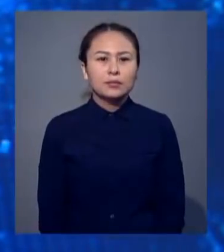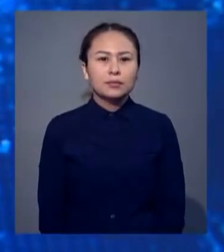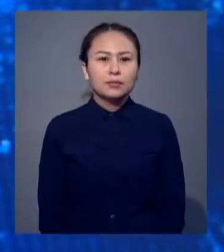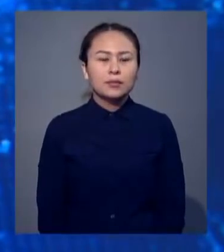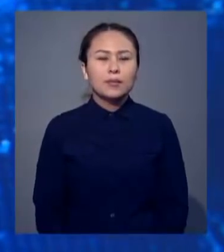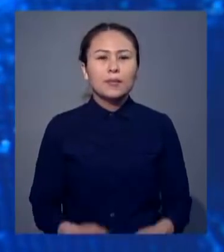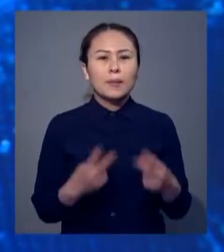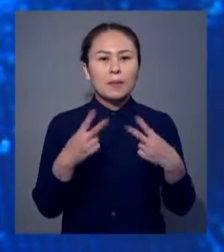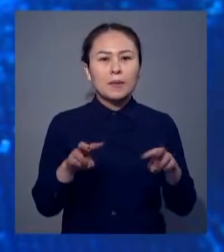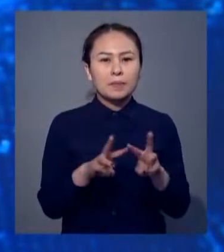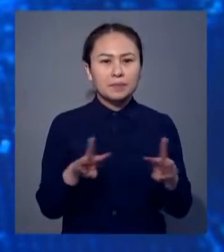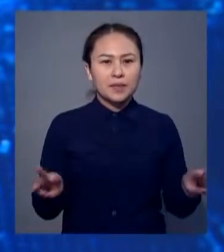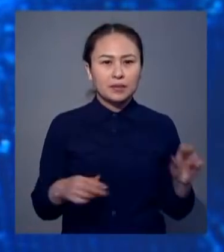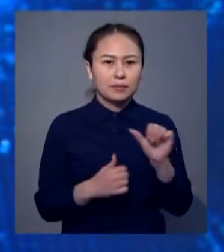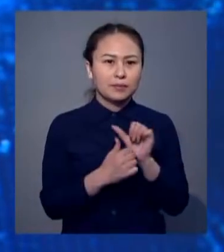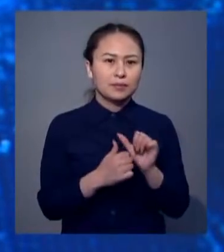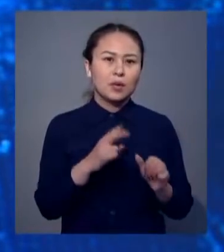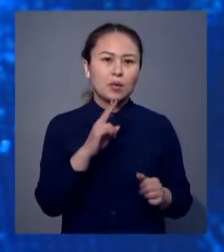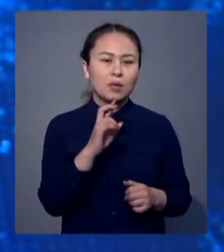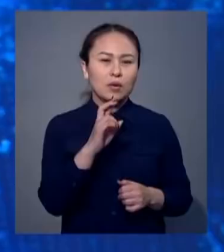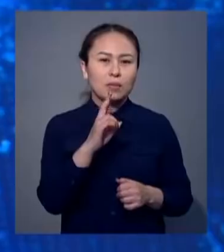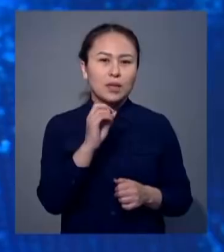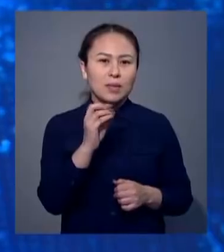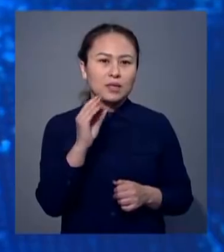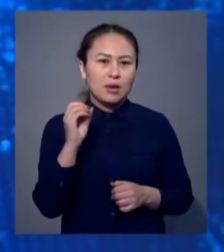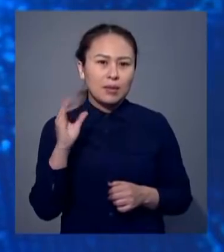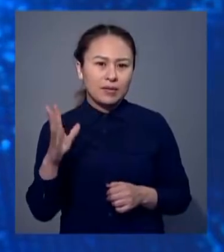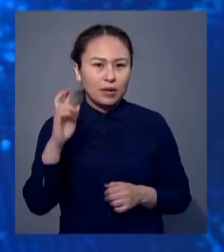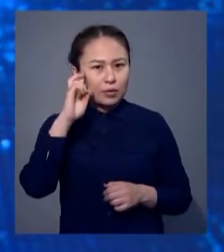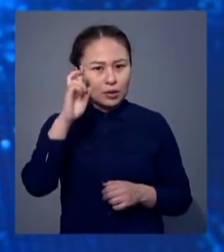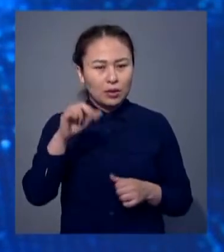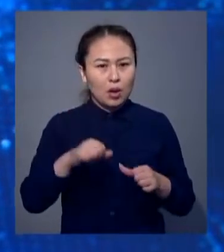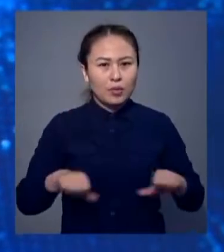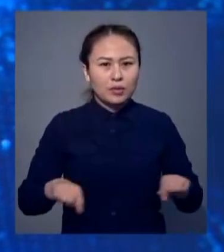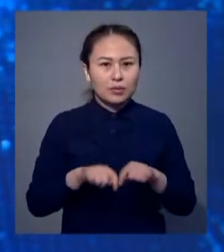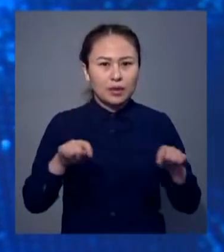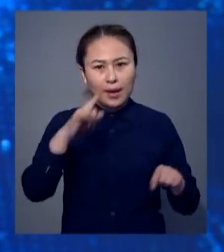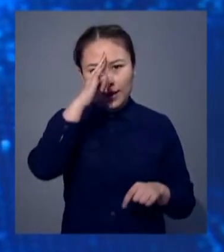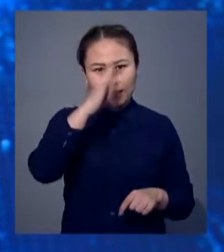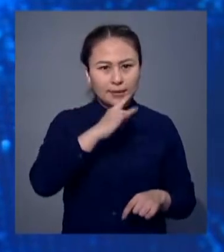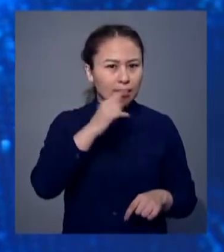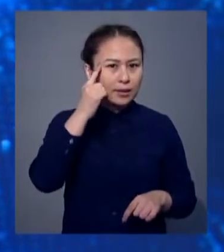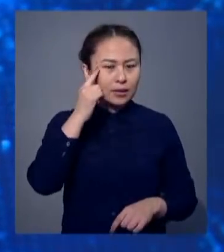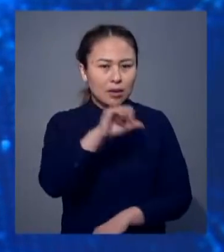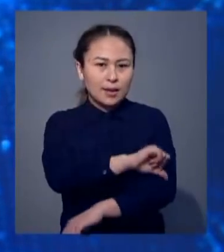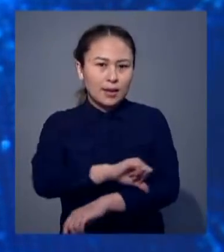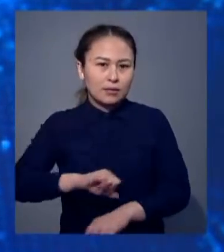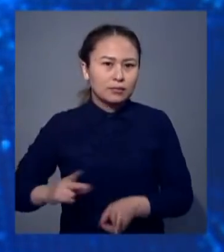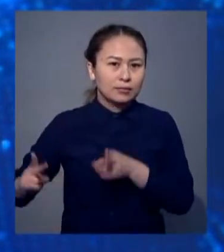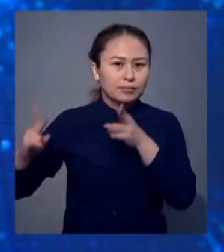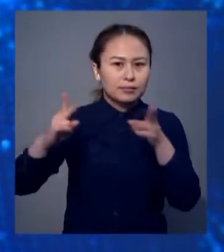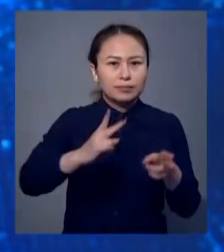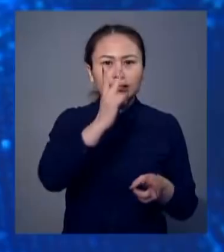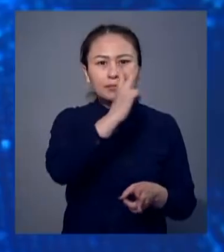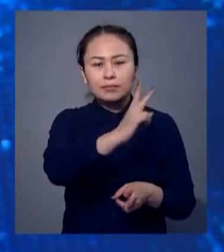Пірмер министердің орынбасары Бердібек Сапарбаев бастаған үкметті комиссия мүшелері қазақ қырғыз шекарасына барды. Өткізі